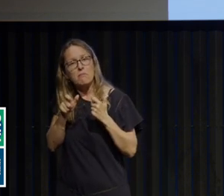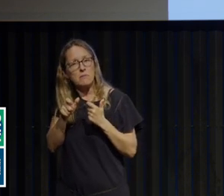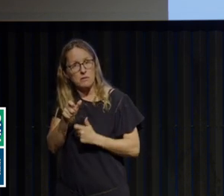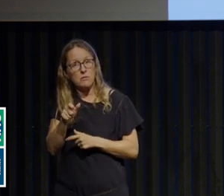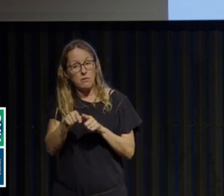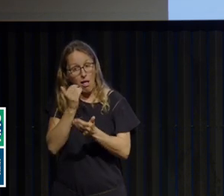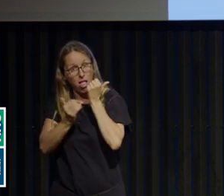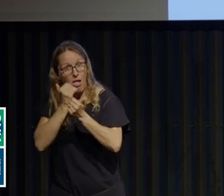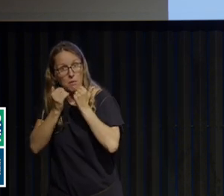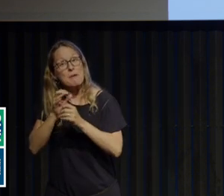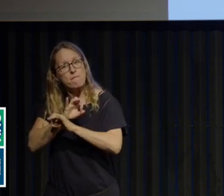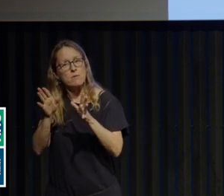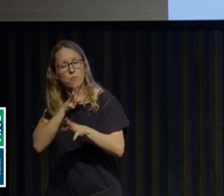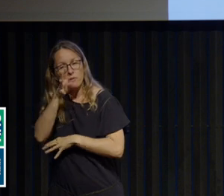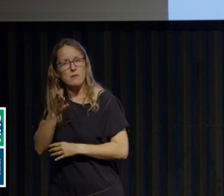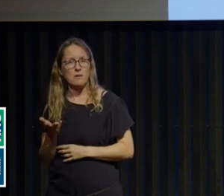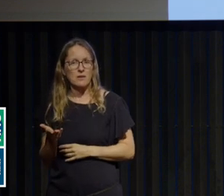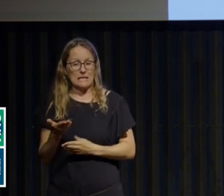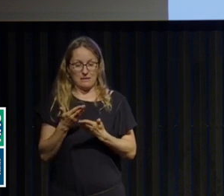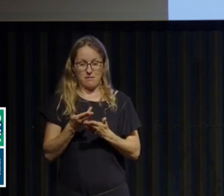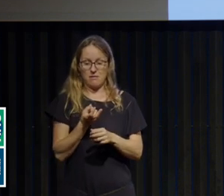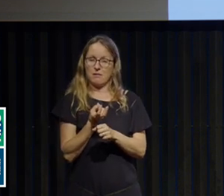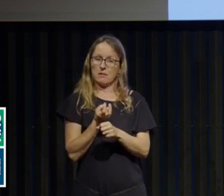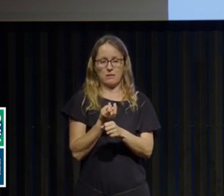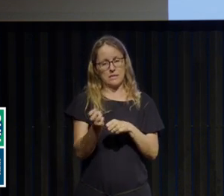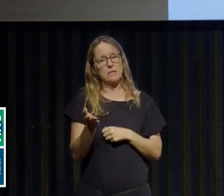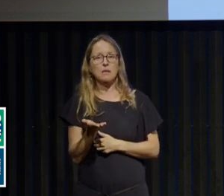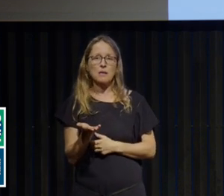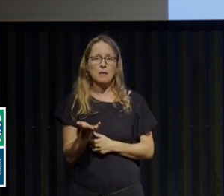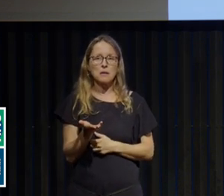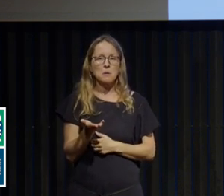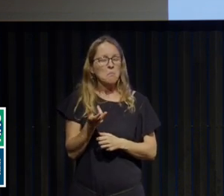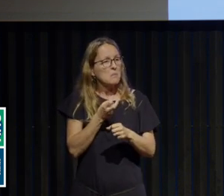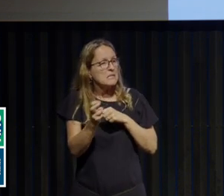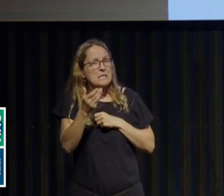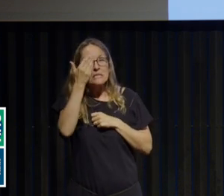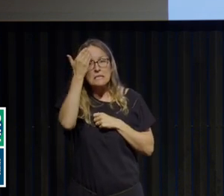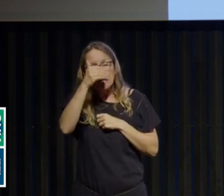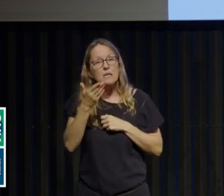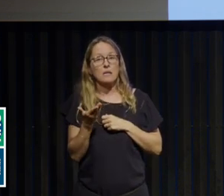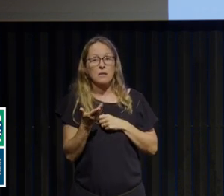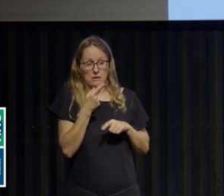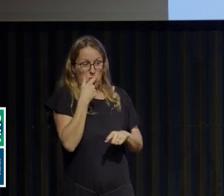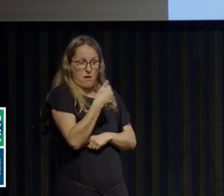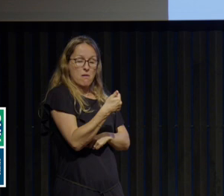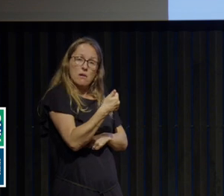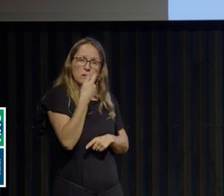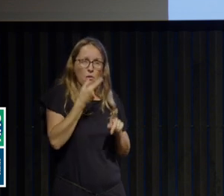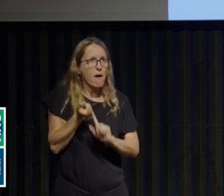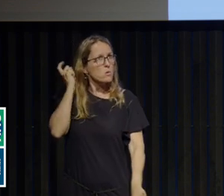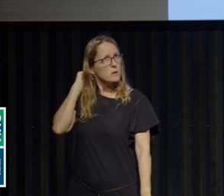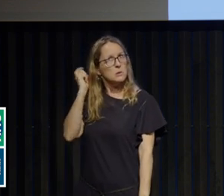d'ailleurs, c'est d'ailleurs ce risque qui est parfaitement connu ou intériorisé par nos